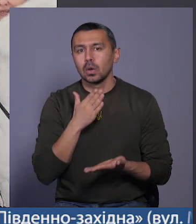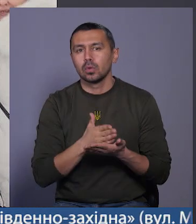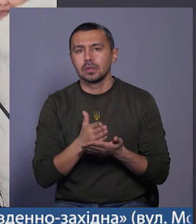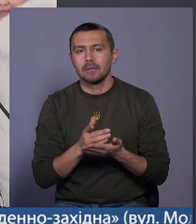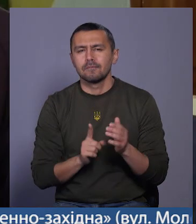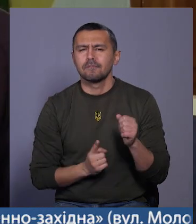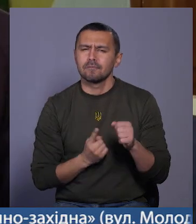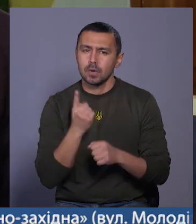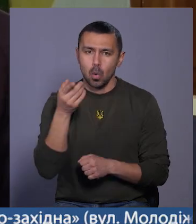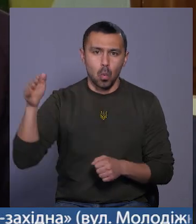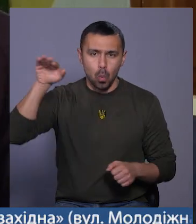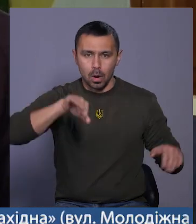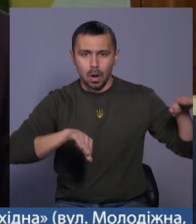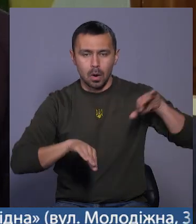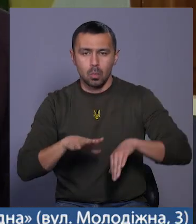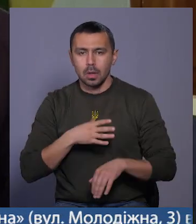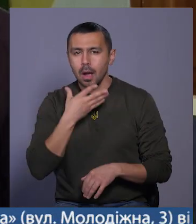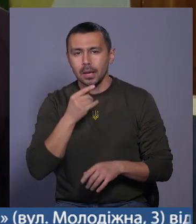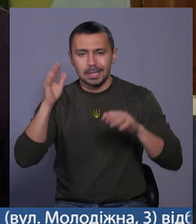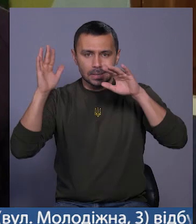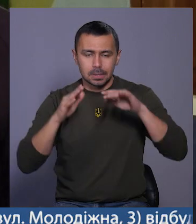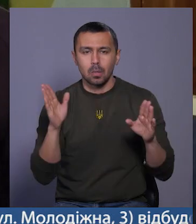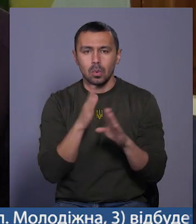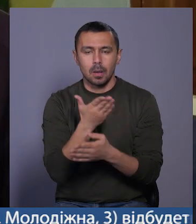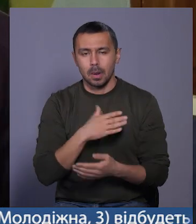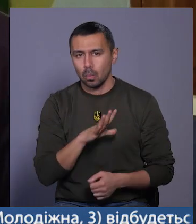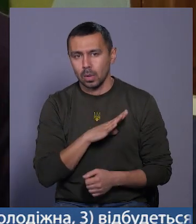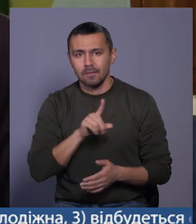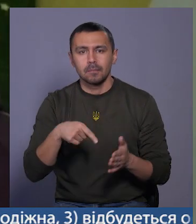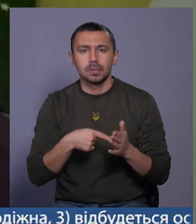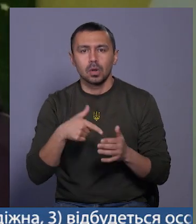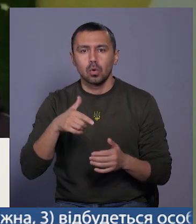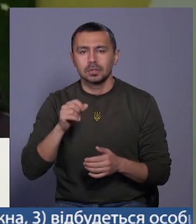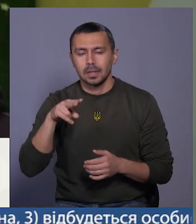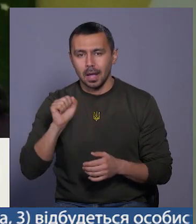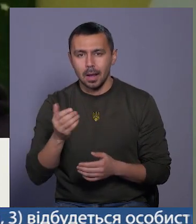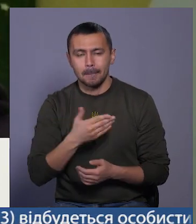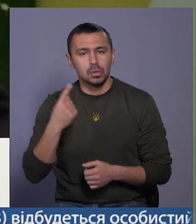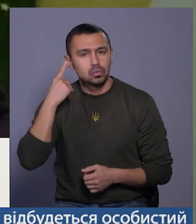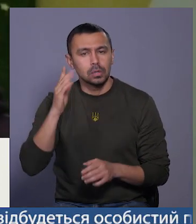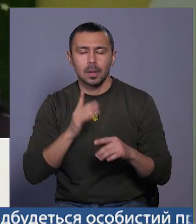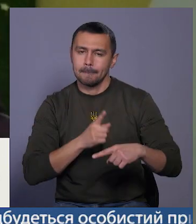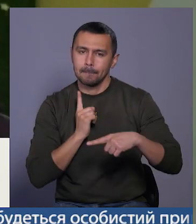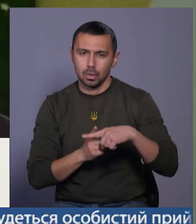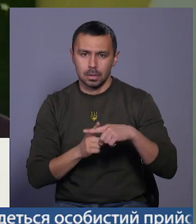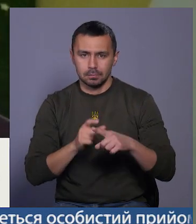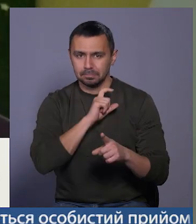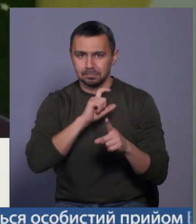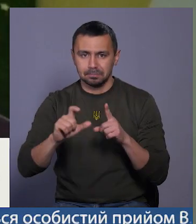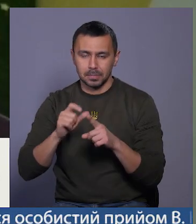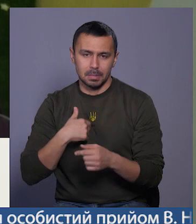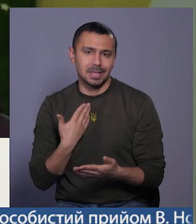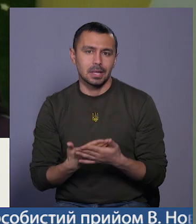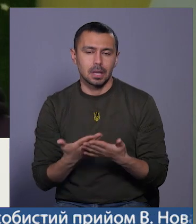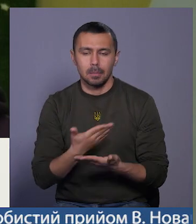горах. Була дуже гарна сніжна погода, також ми побували у місті Гослар. Ми чули тільки позитивні відгуки, мені